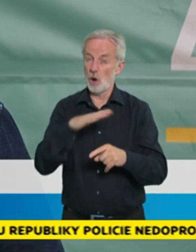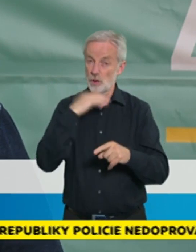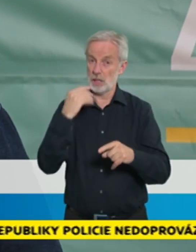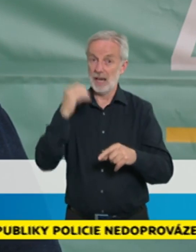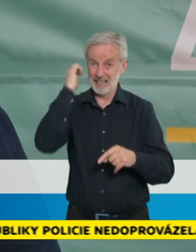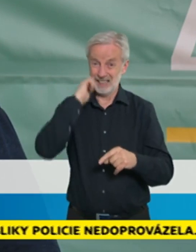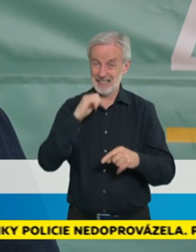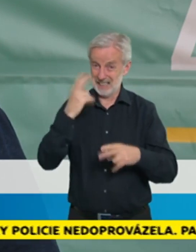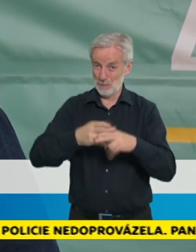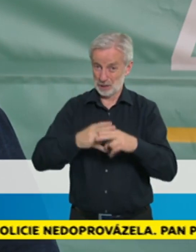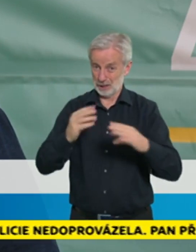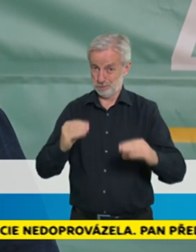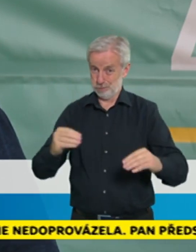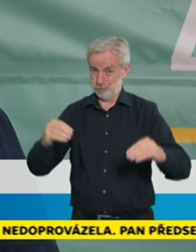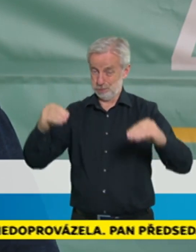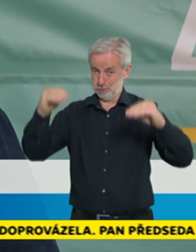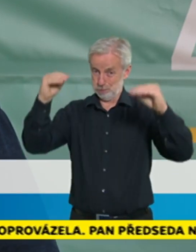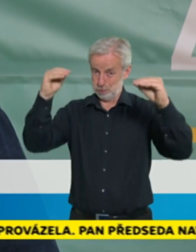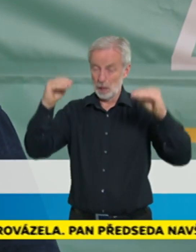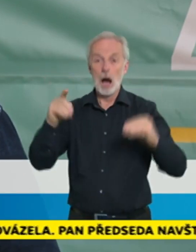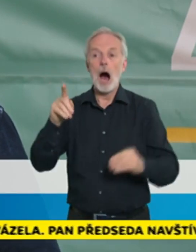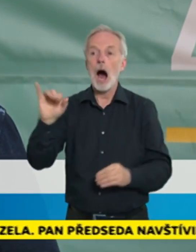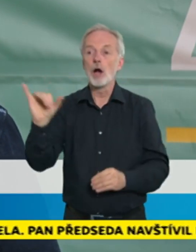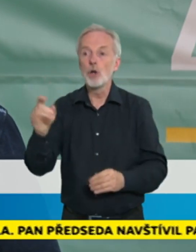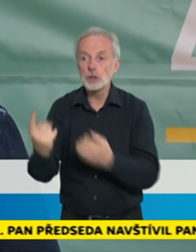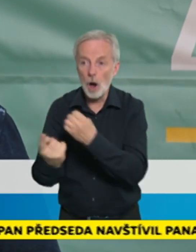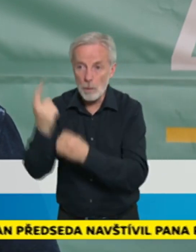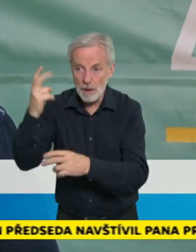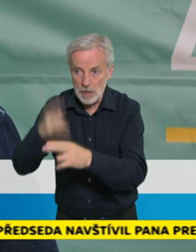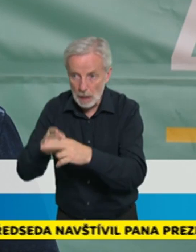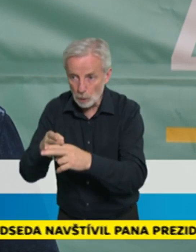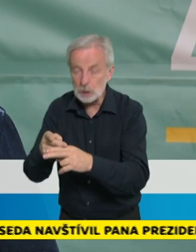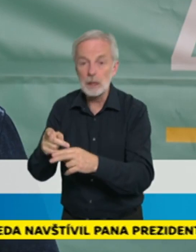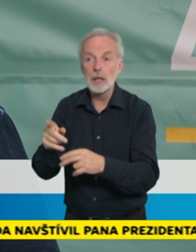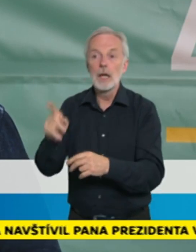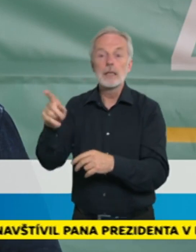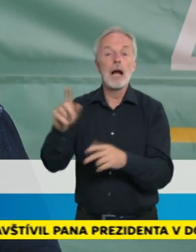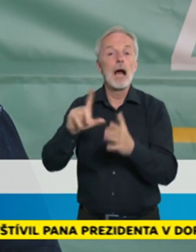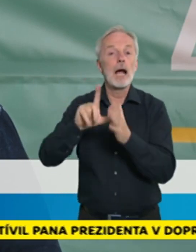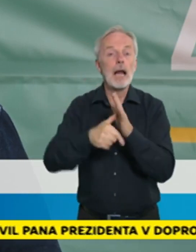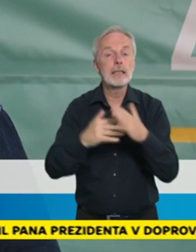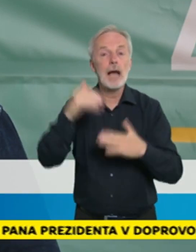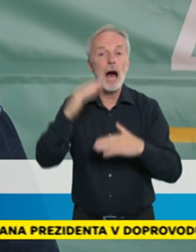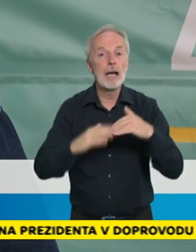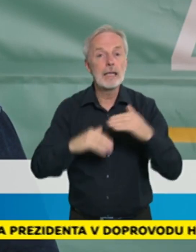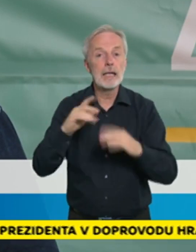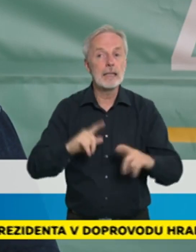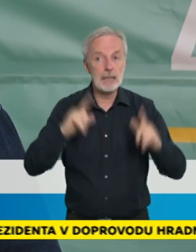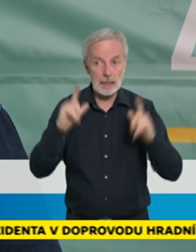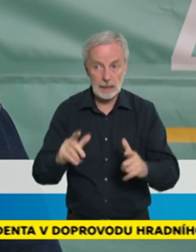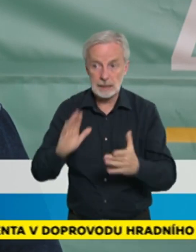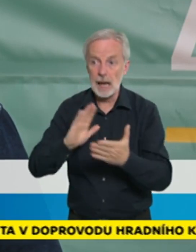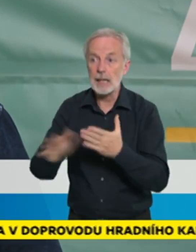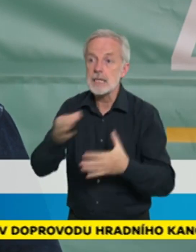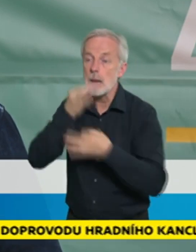Většinu denně vytrasují pozitivních případů krajské hygienické stanice, které ode mě dostali pokyn.